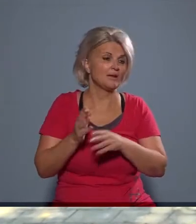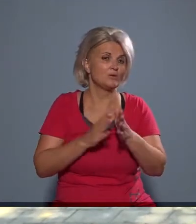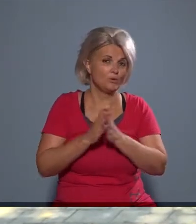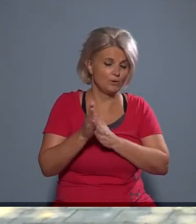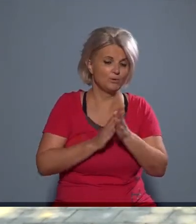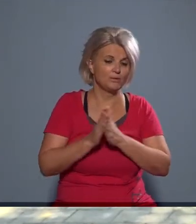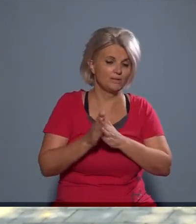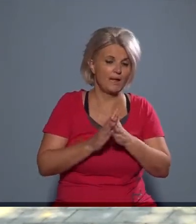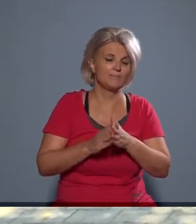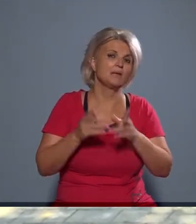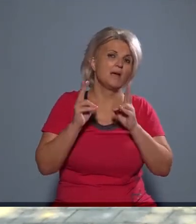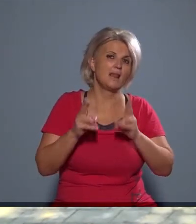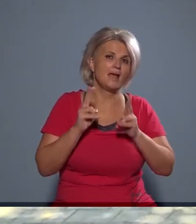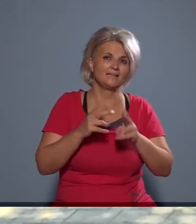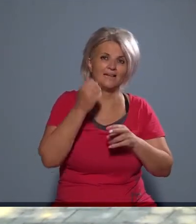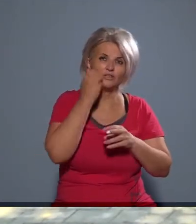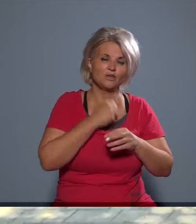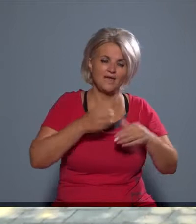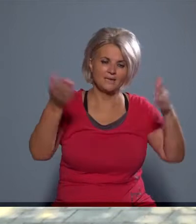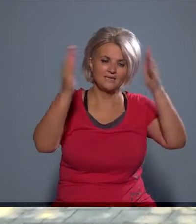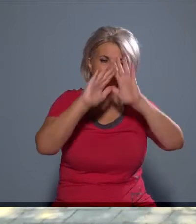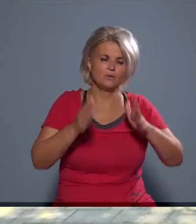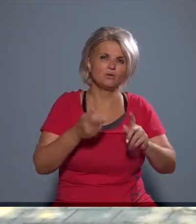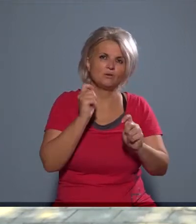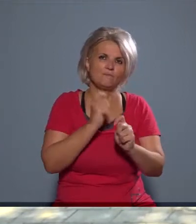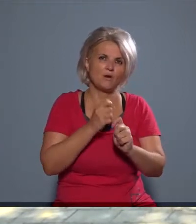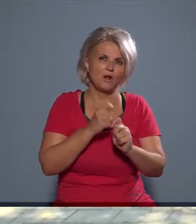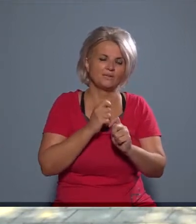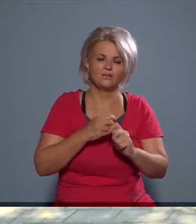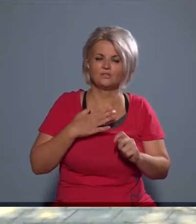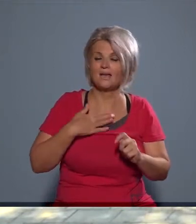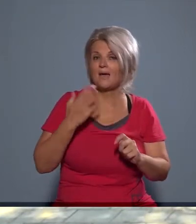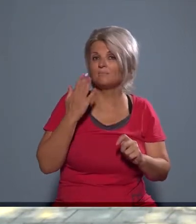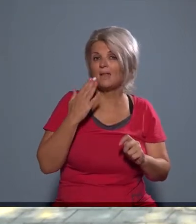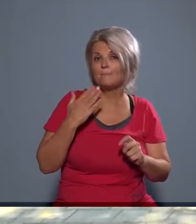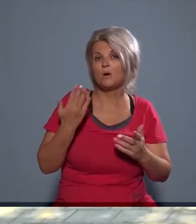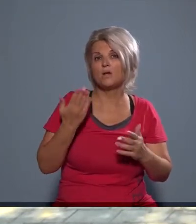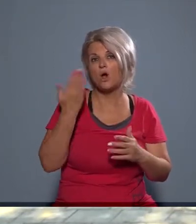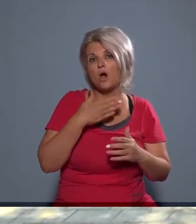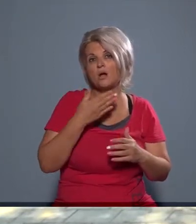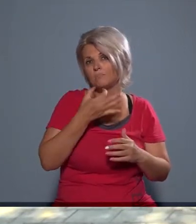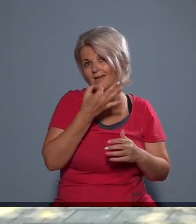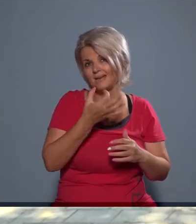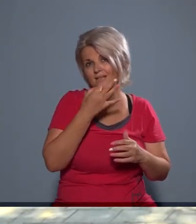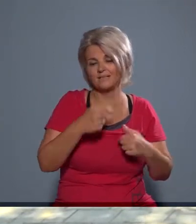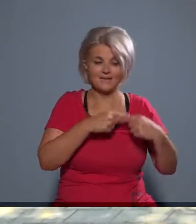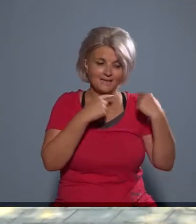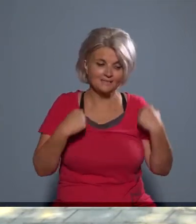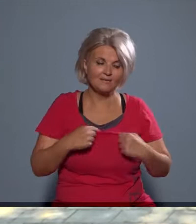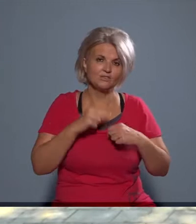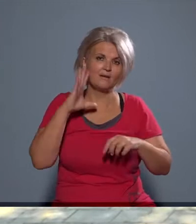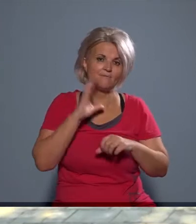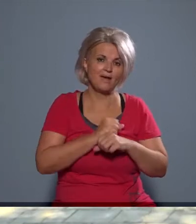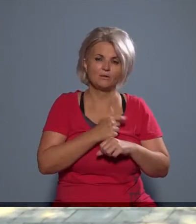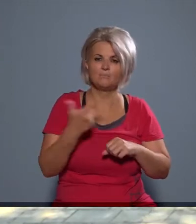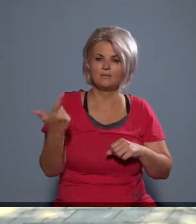örültem, mert hogy lehet egy saját szobrot is faragni, meg igazából nekem nem baj, hogyha megkérdeznek, én nagyon szívesen válaszolok.